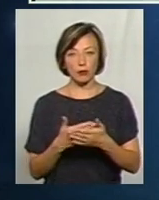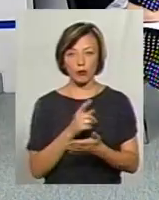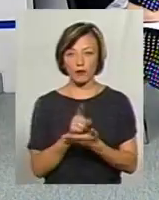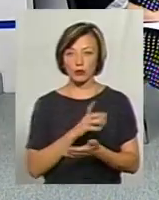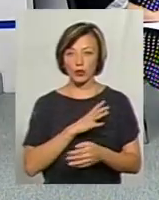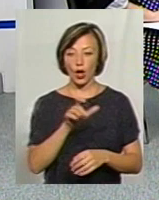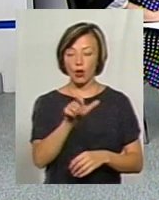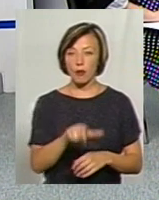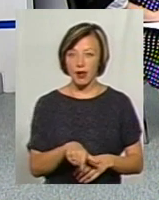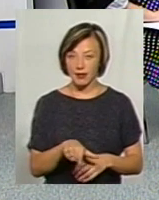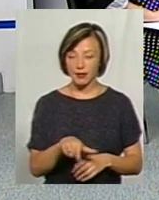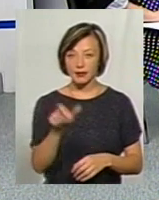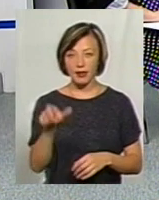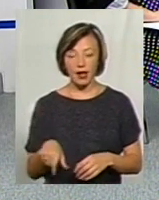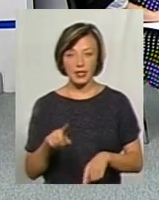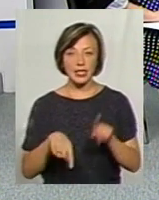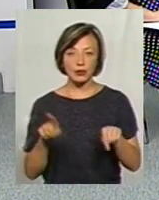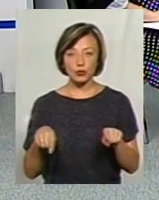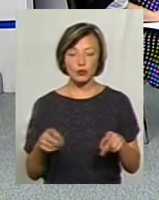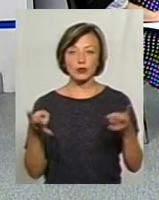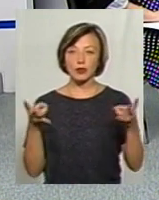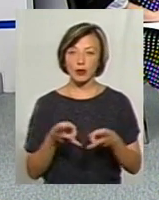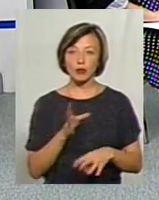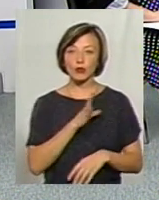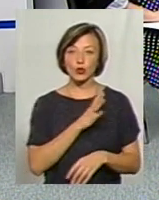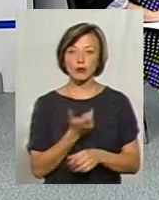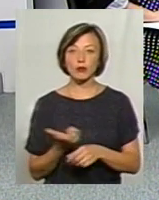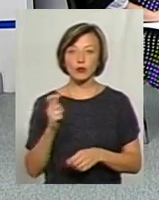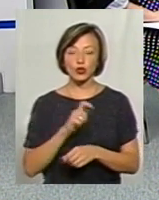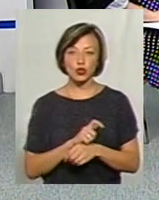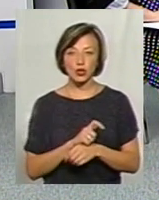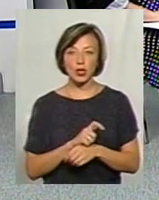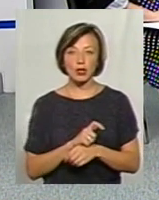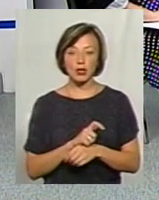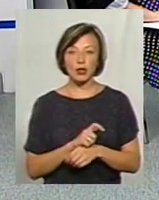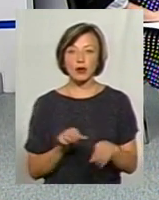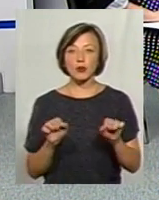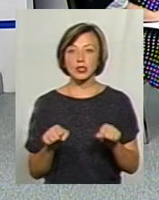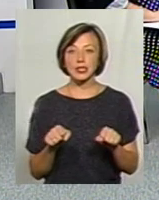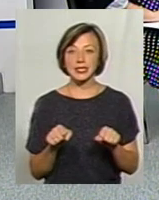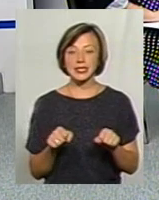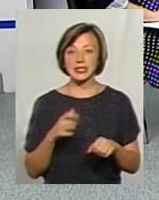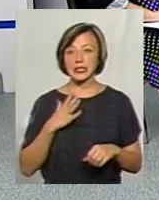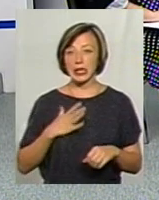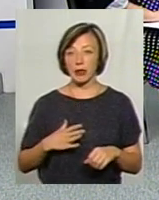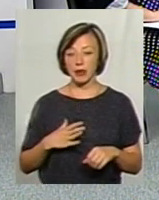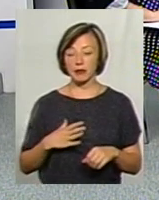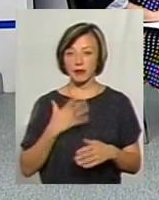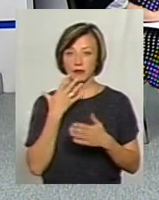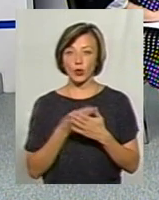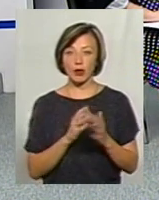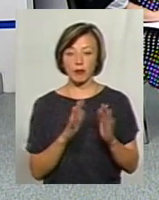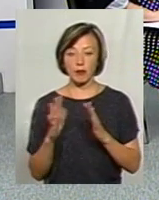І громадянам інколи варто бути більше, ну, скажімо так, можливо, стриманими в певних своїх